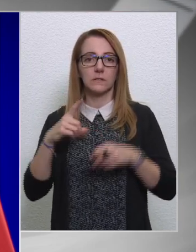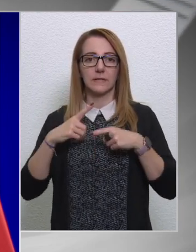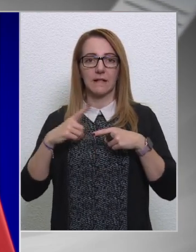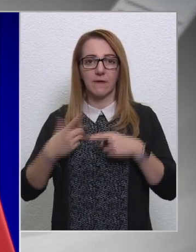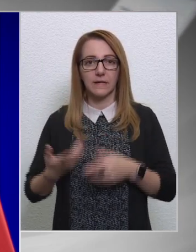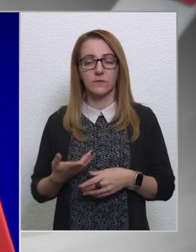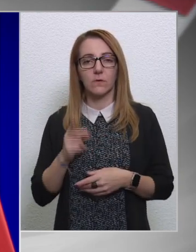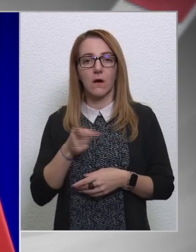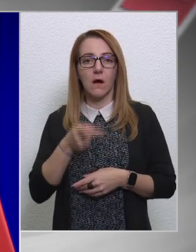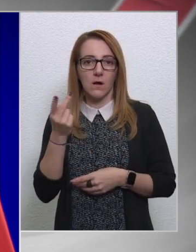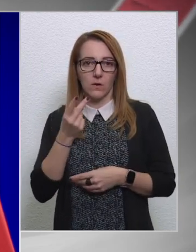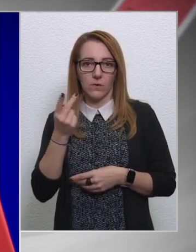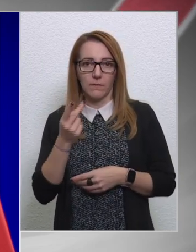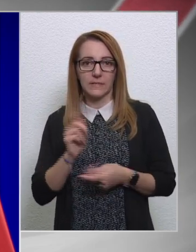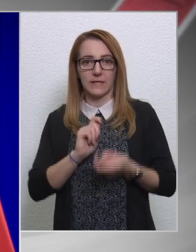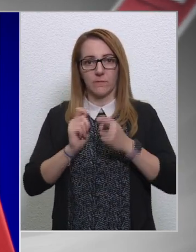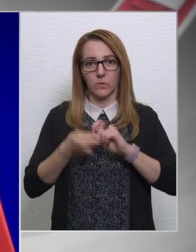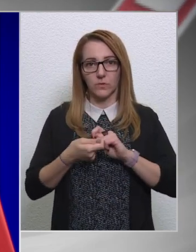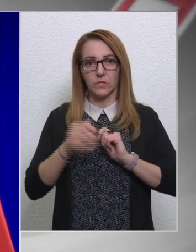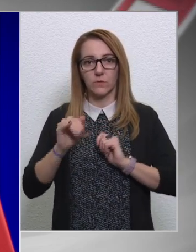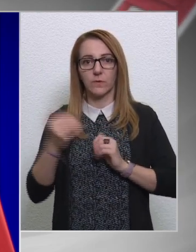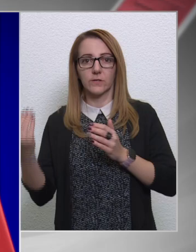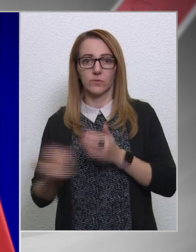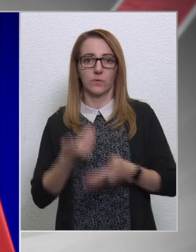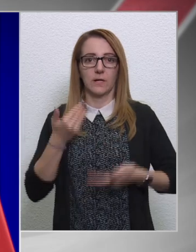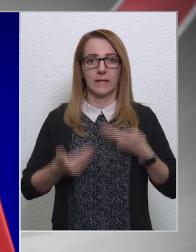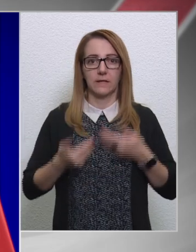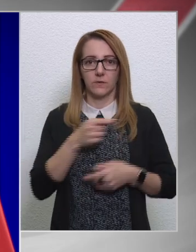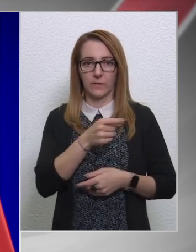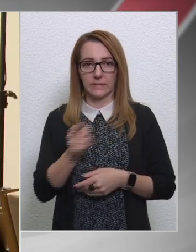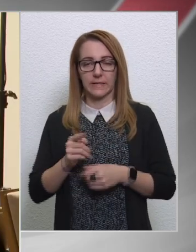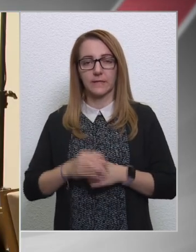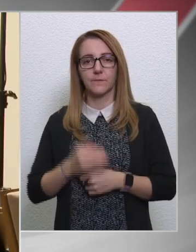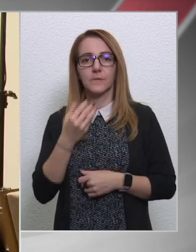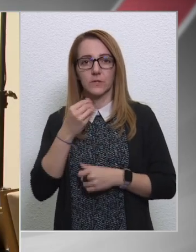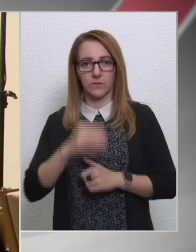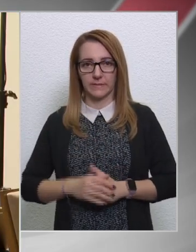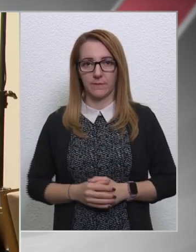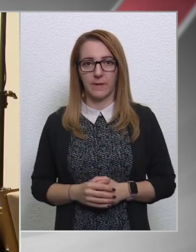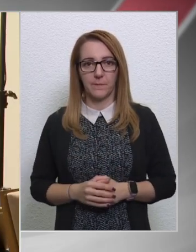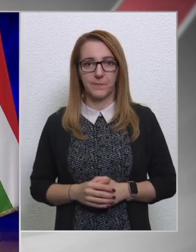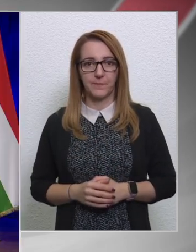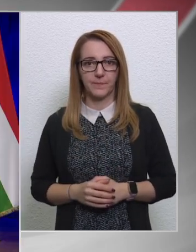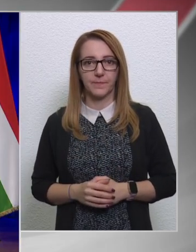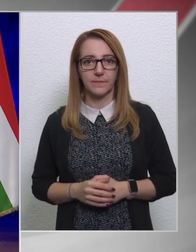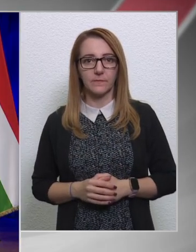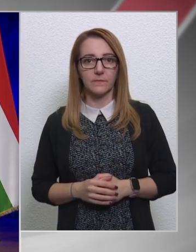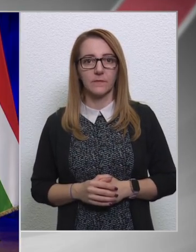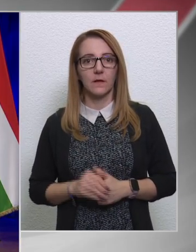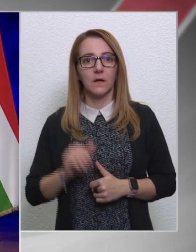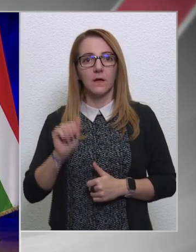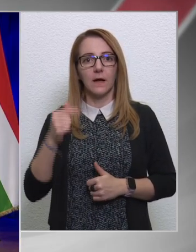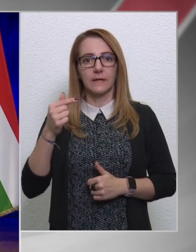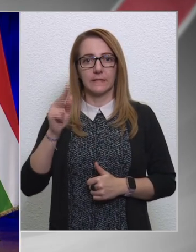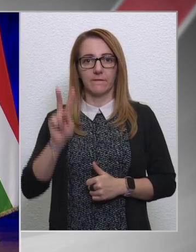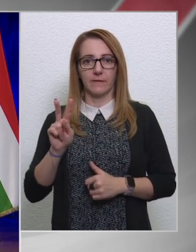elvártuk, akkor természetesen módosítunk, illetve újra tárgyaljuk ezeket. Köszönöm szépen. Átv